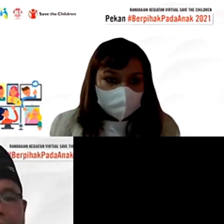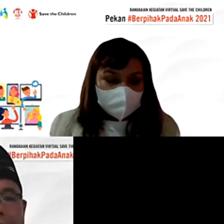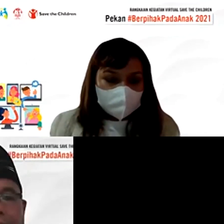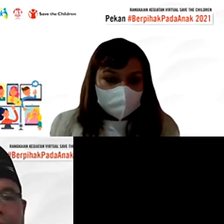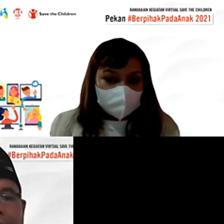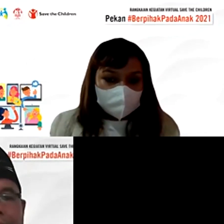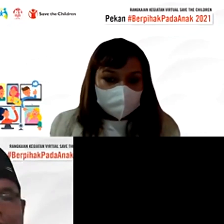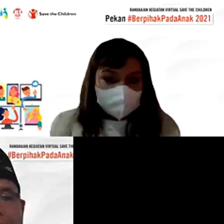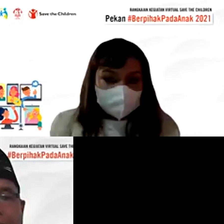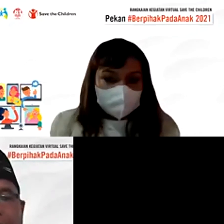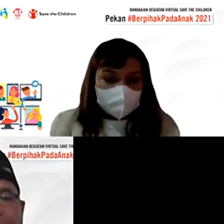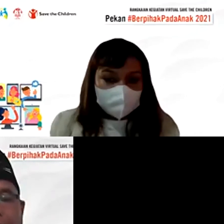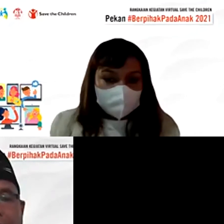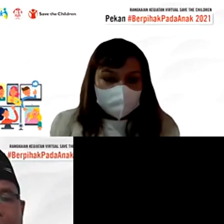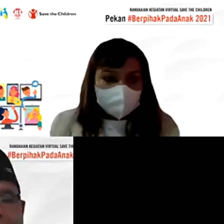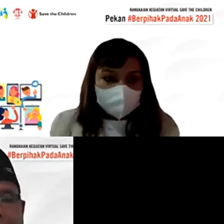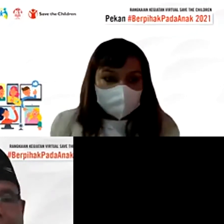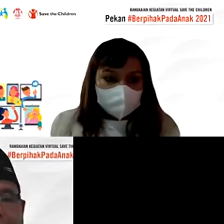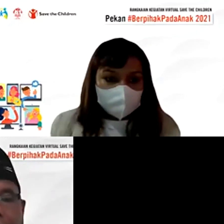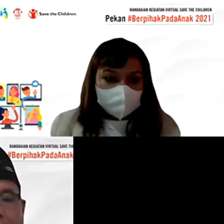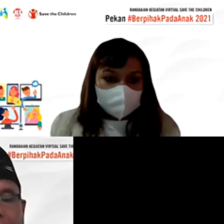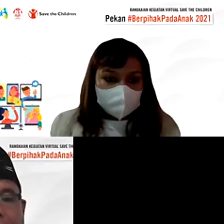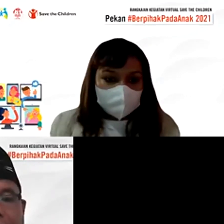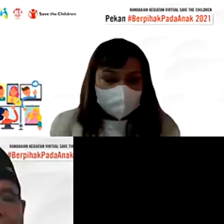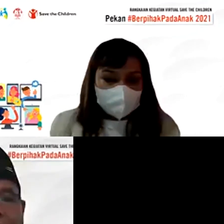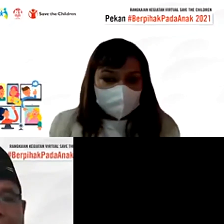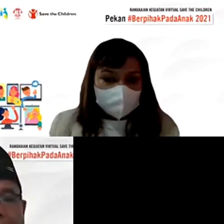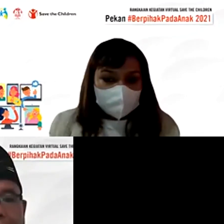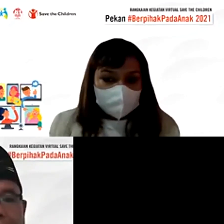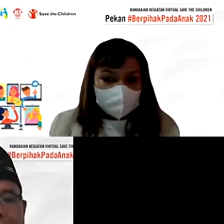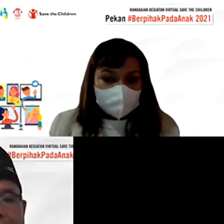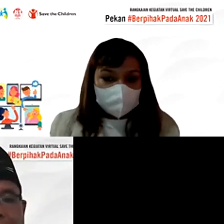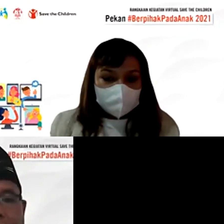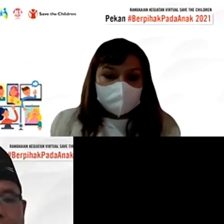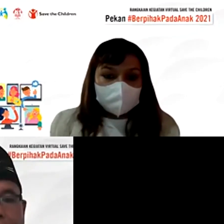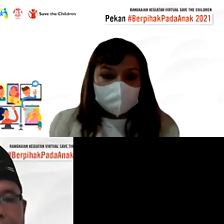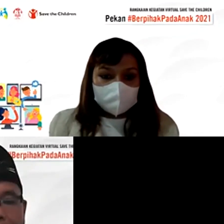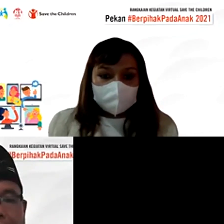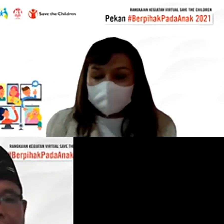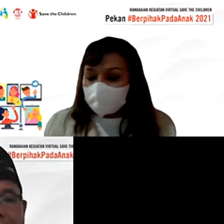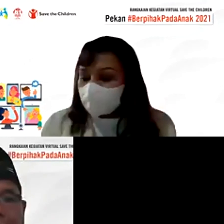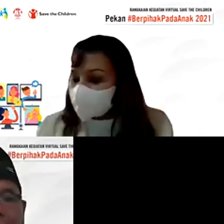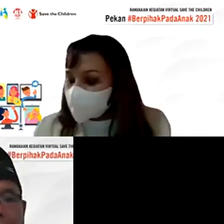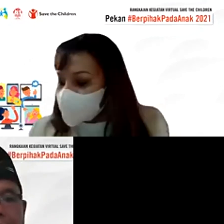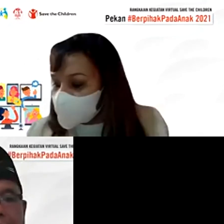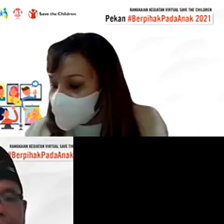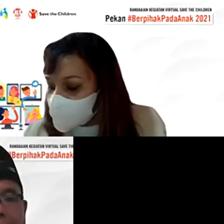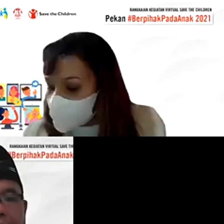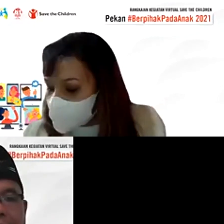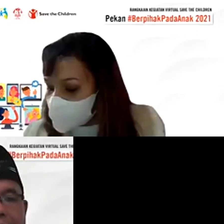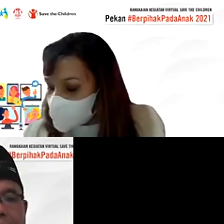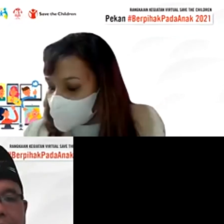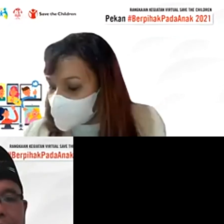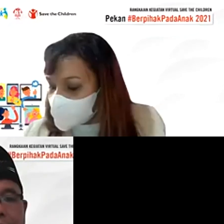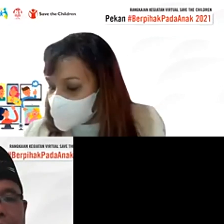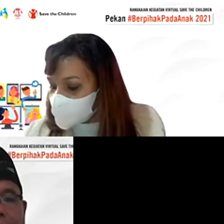berusaha memberi percerahan penjelasan dan edukasi agar semua pihak dapat menerima